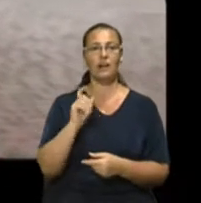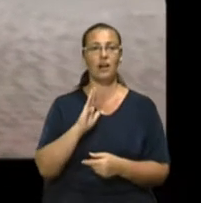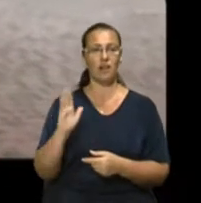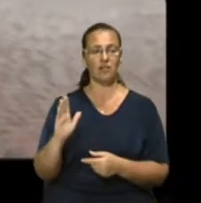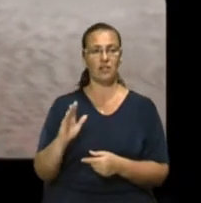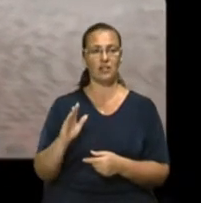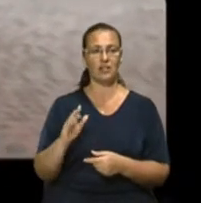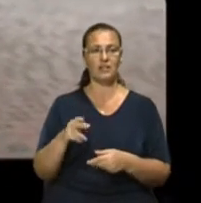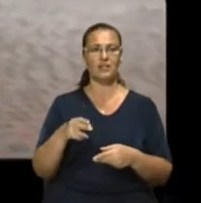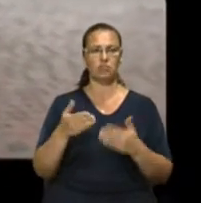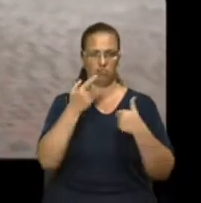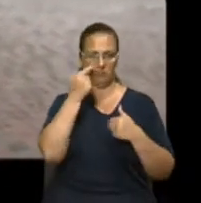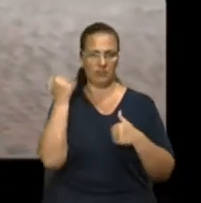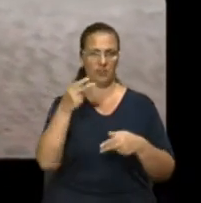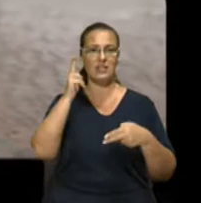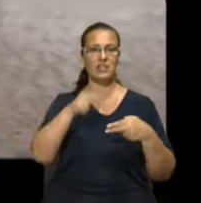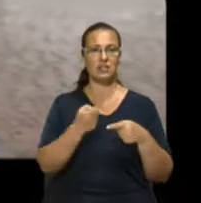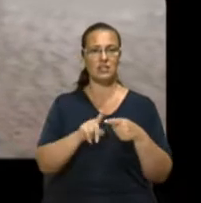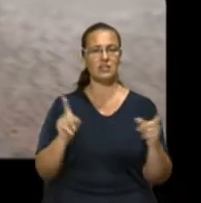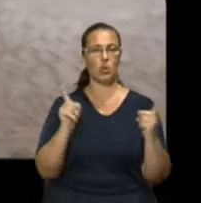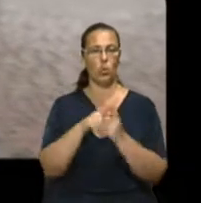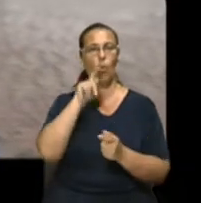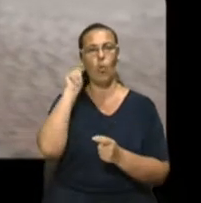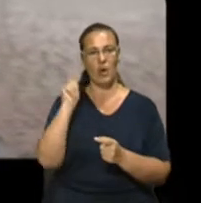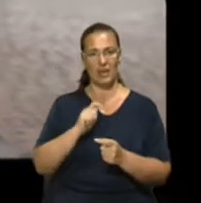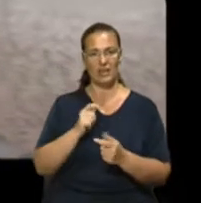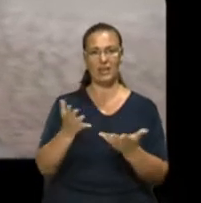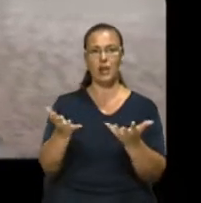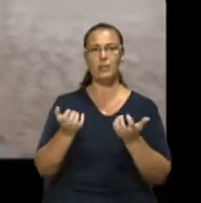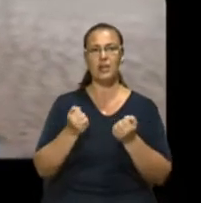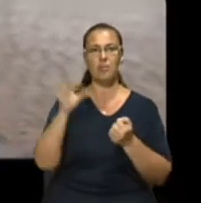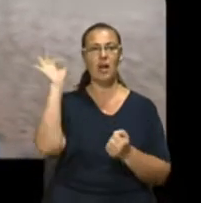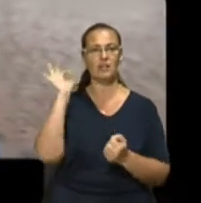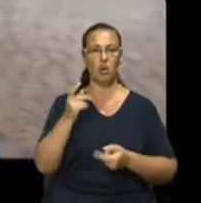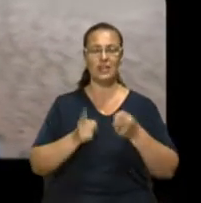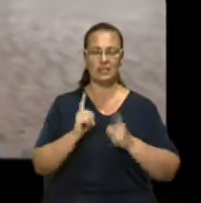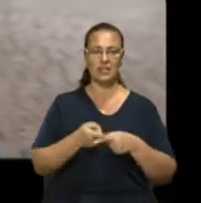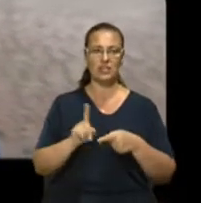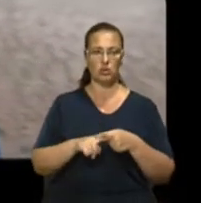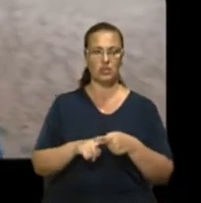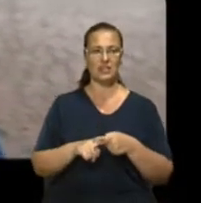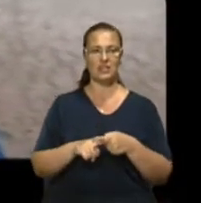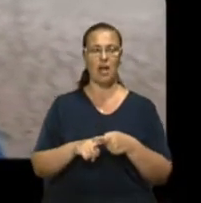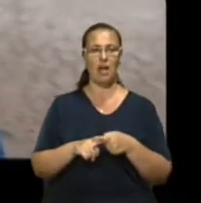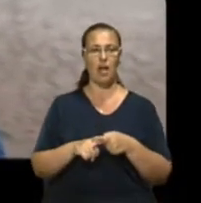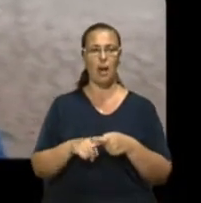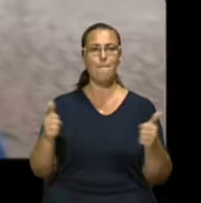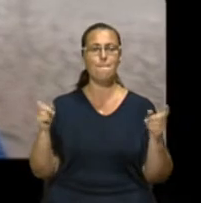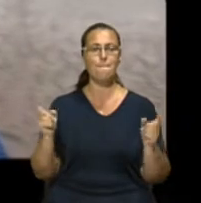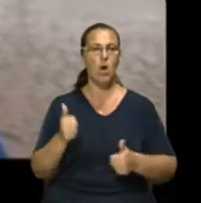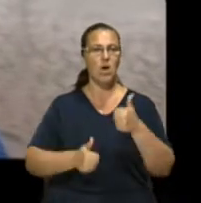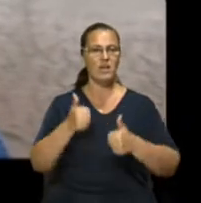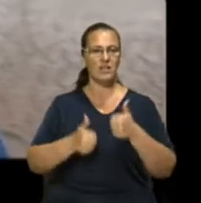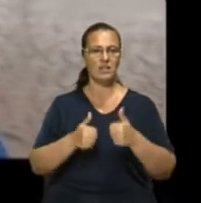завершився цей поєдинок. Україна приймала Німеччину. Дійсно, це поєдинок відбору до чемпіонату Європи,